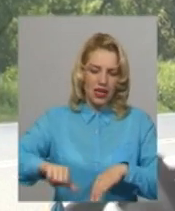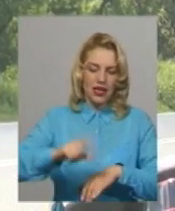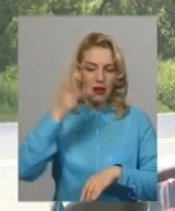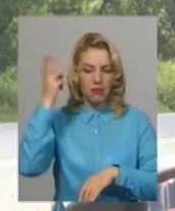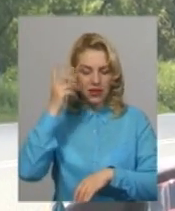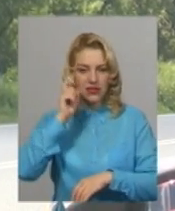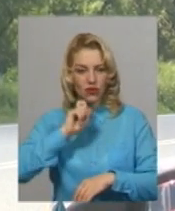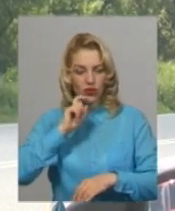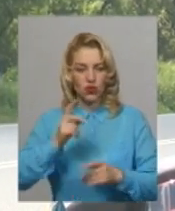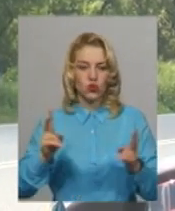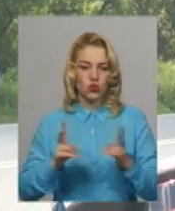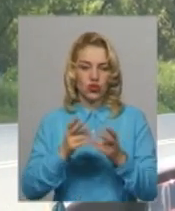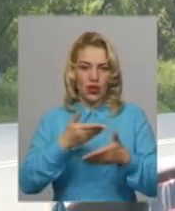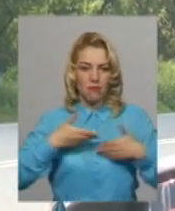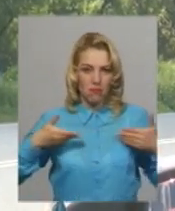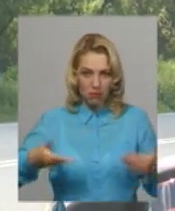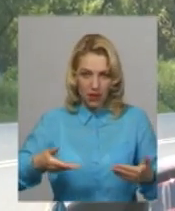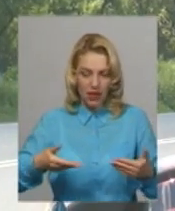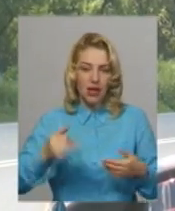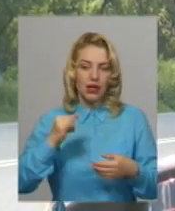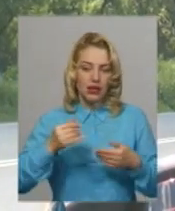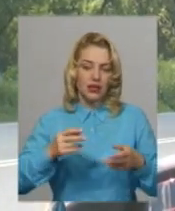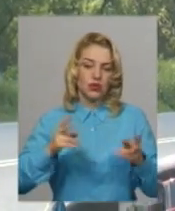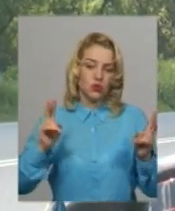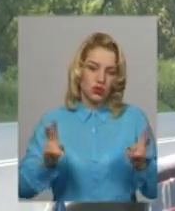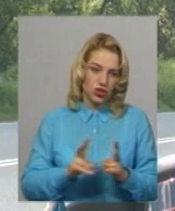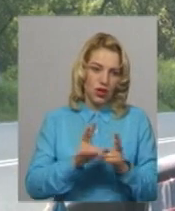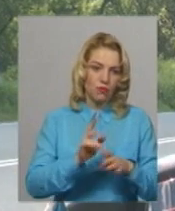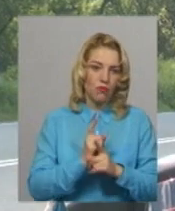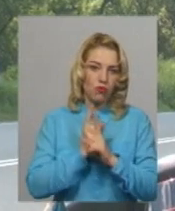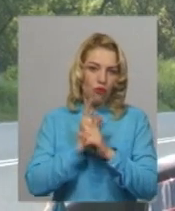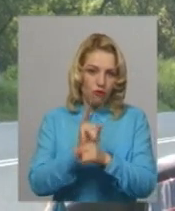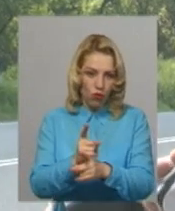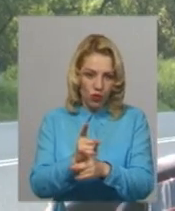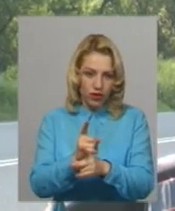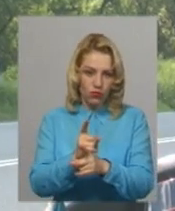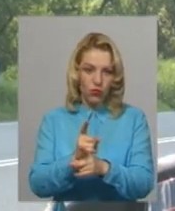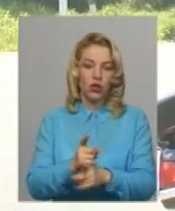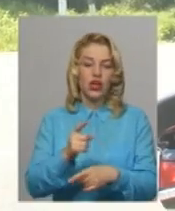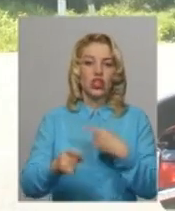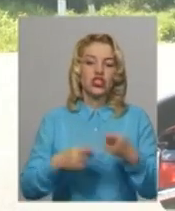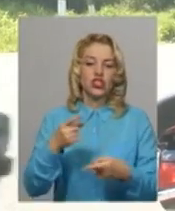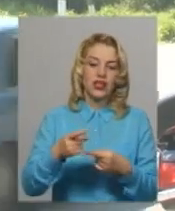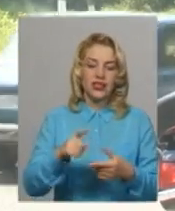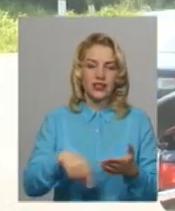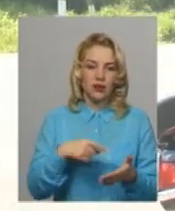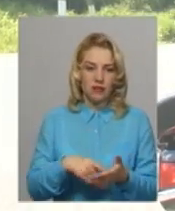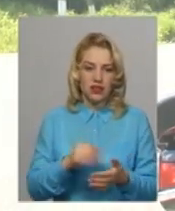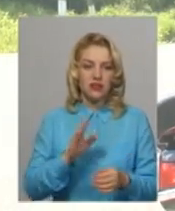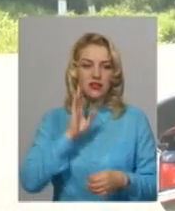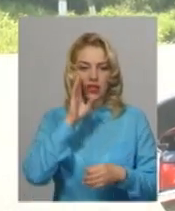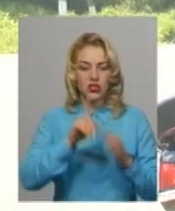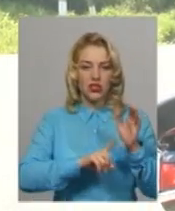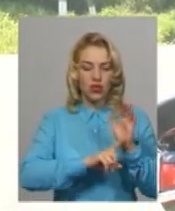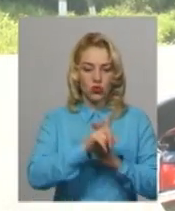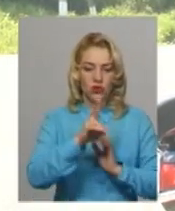зустрічаємо їх тут ми. Зустрічаємо, проводимо через місто. Зранку стартують